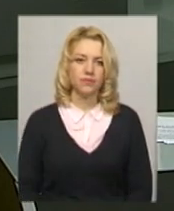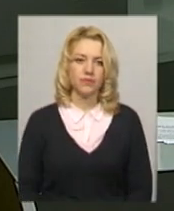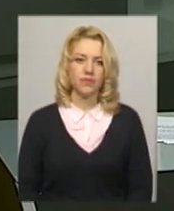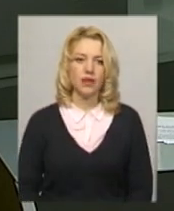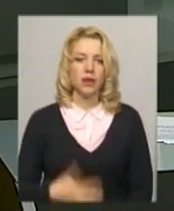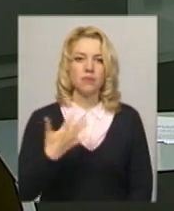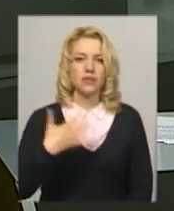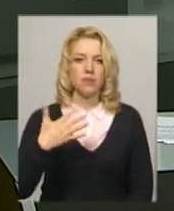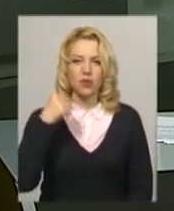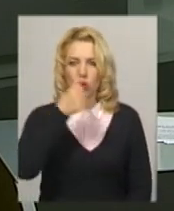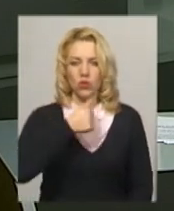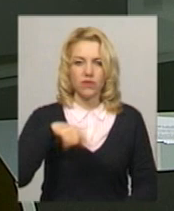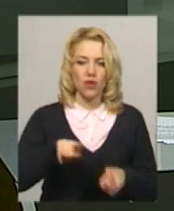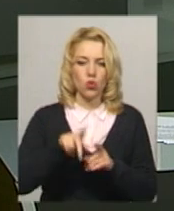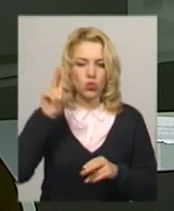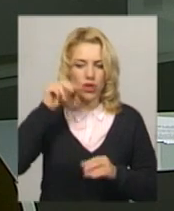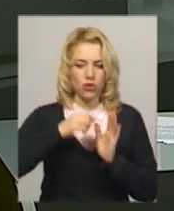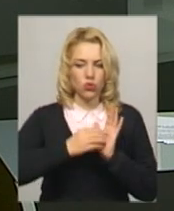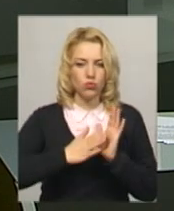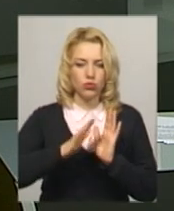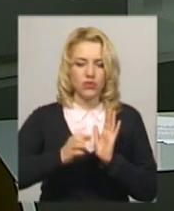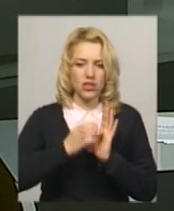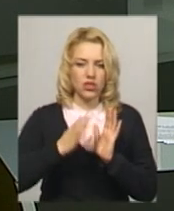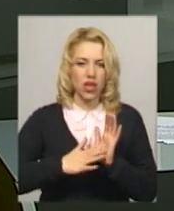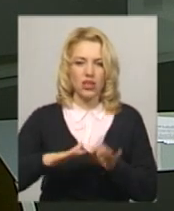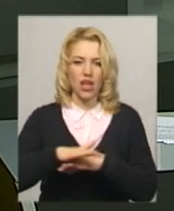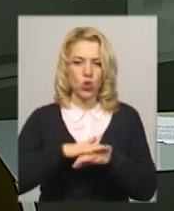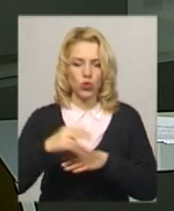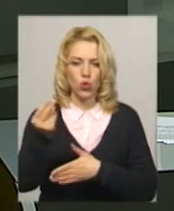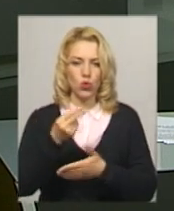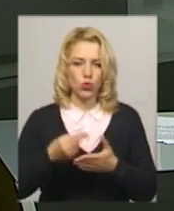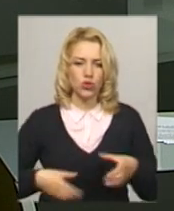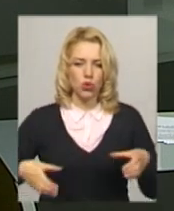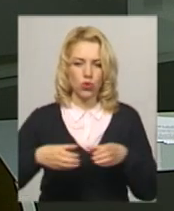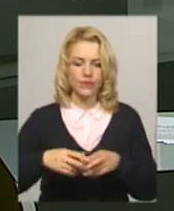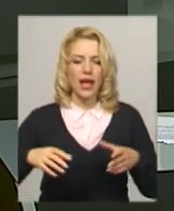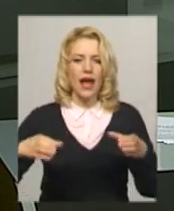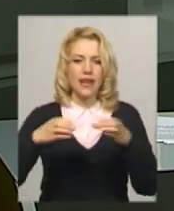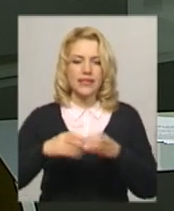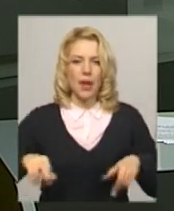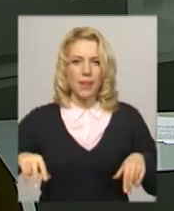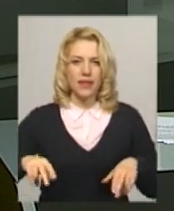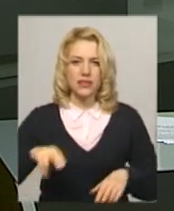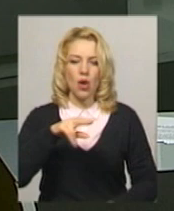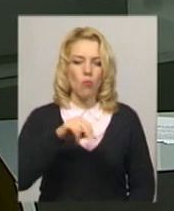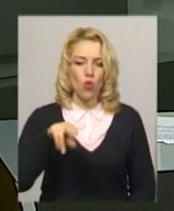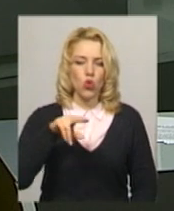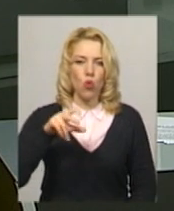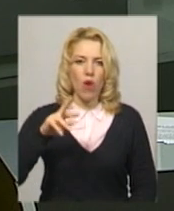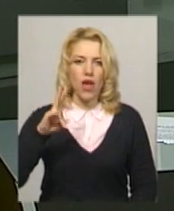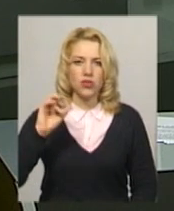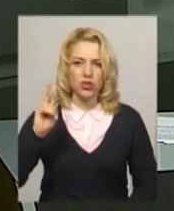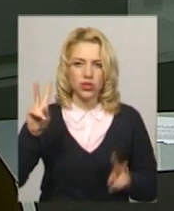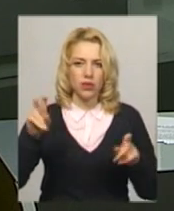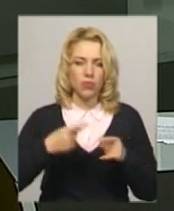55 років. Таку дату відзначатиме Народний художній колектив України ансамбль «Танцю Подолянчик». Про це розповів його художній